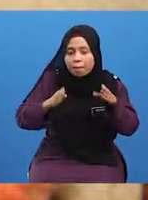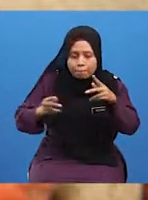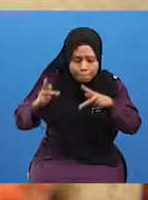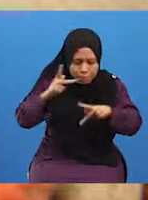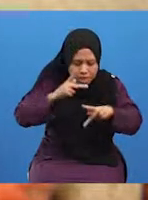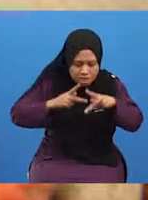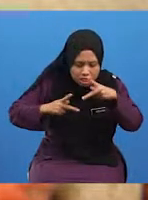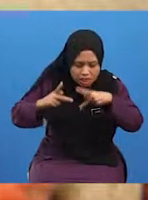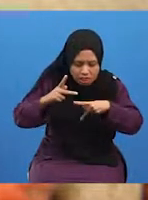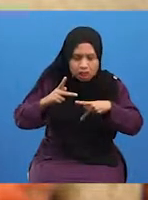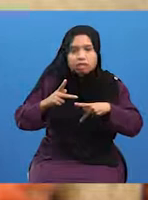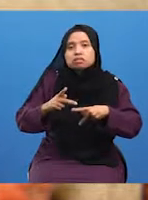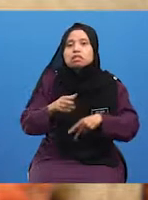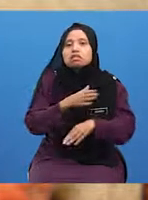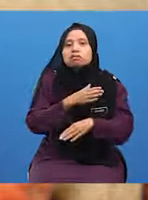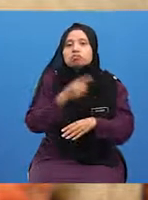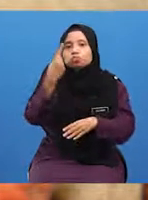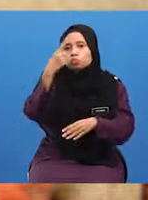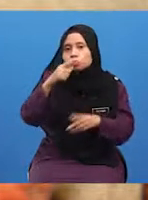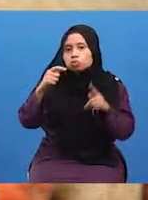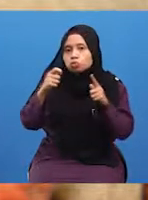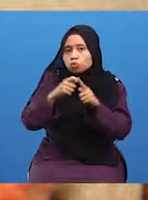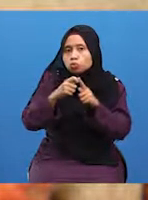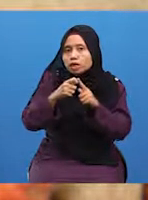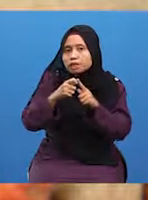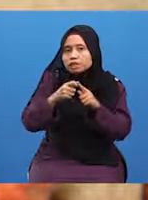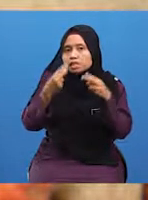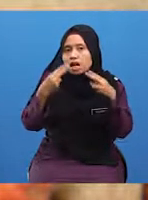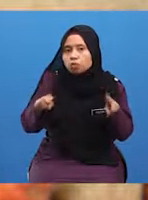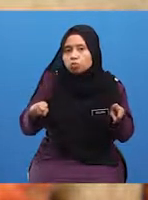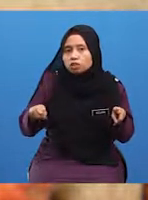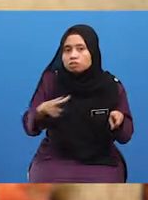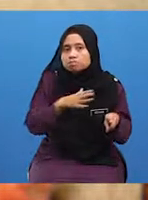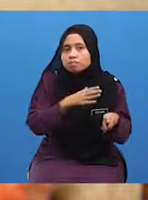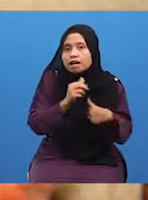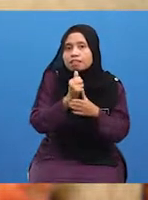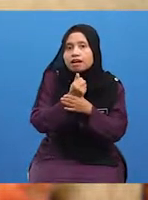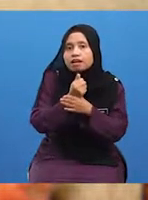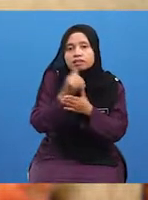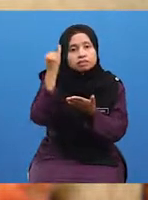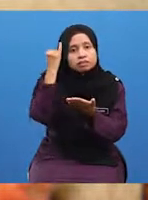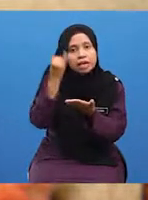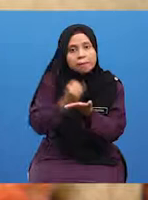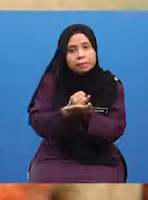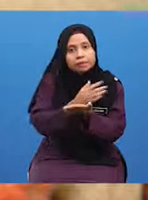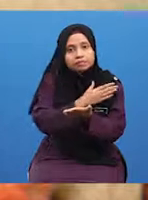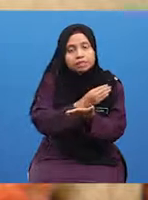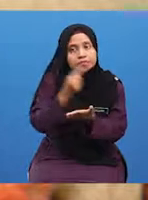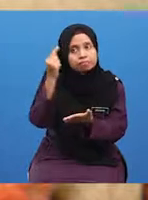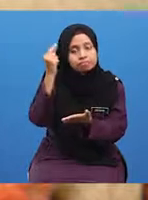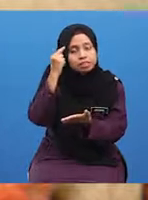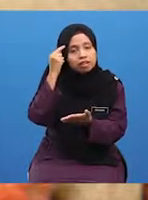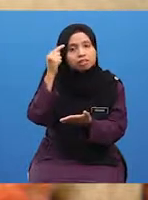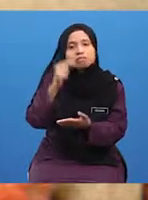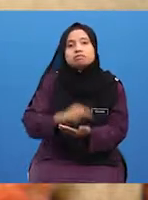penyelidikan bagi tujuan keharmonian antara iman dan agak.